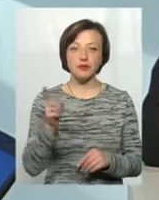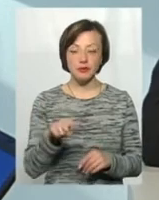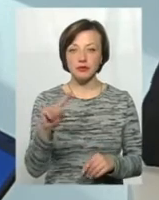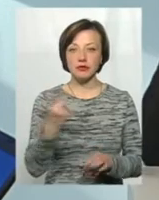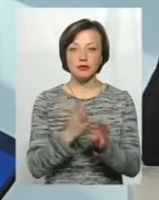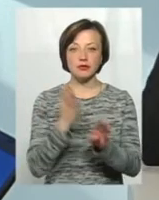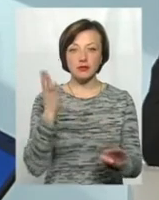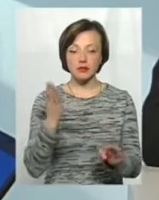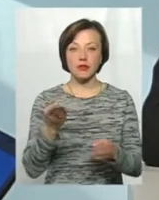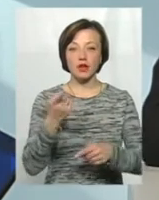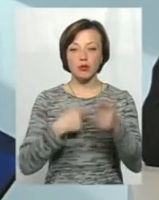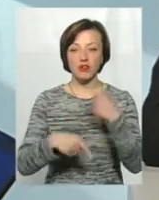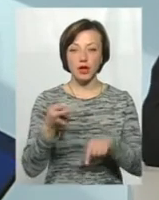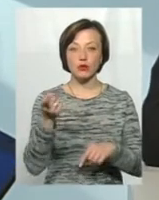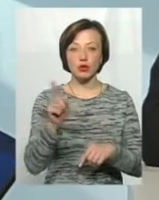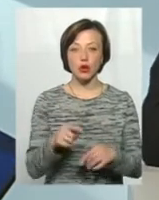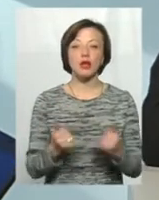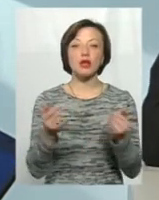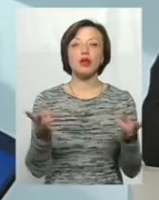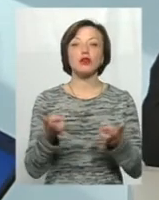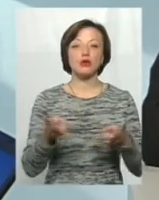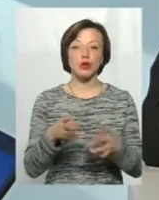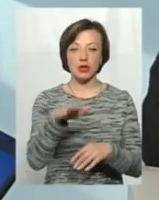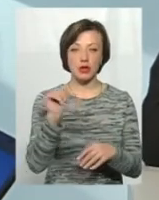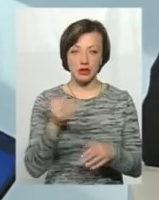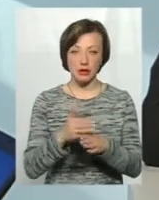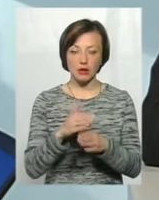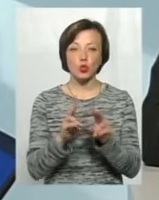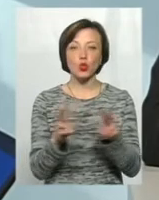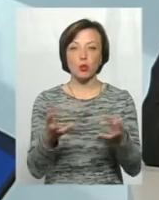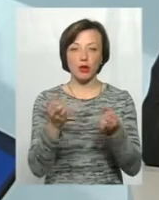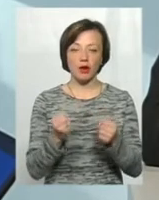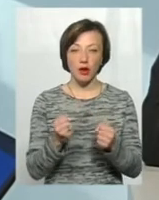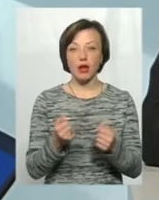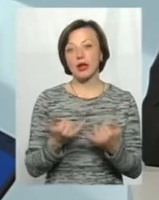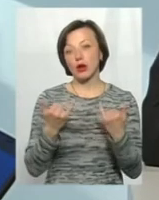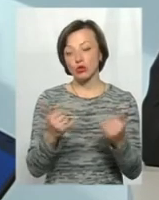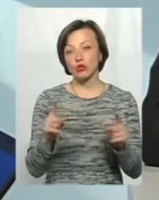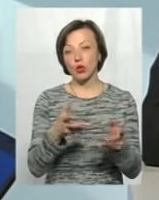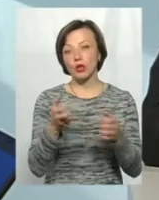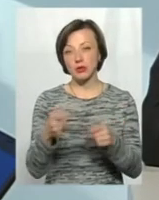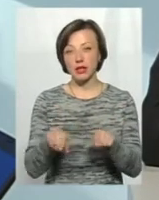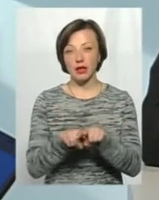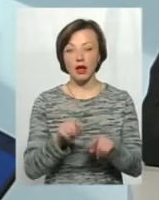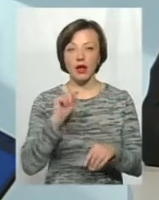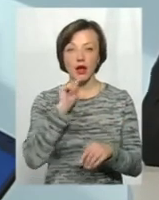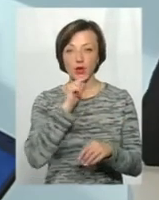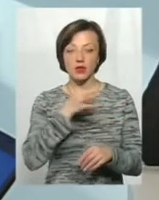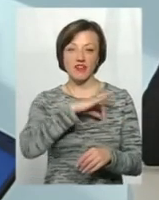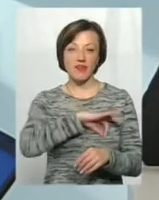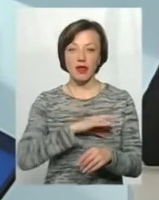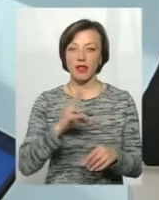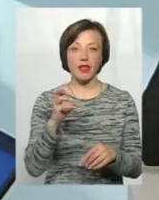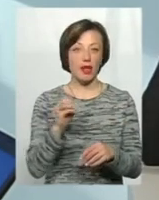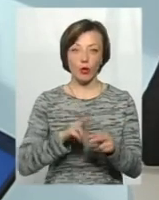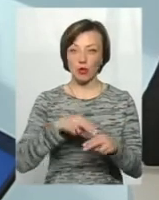за все, ми повертаємося до того, а для чого беруться такі кредити і хто їх бере? Їх беруть для того, щоб отримати такий економічний ефект не